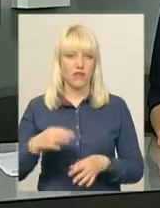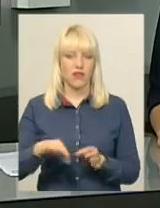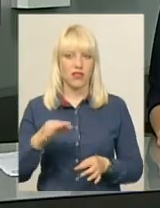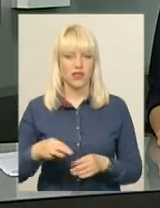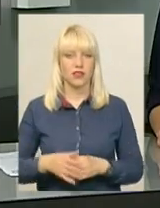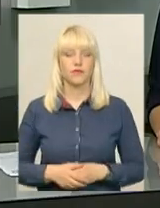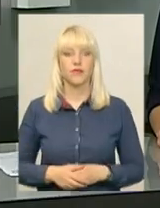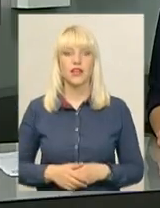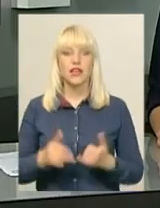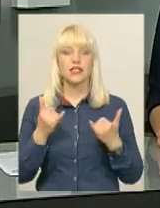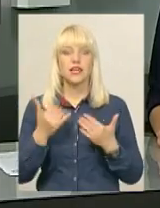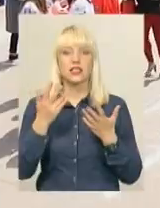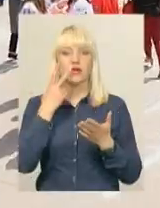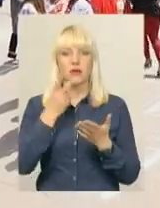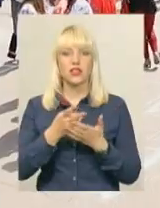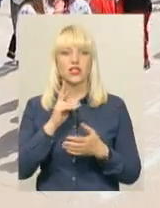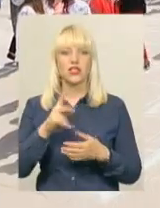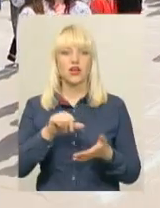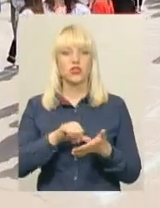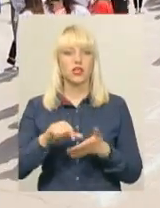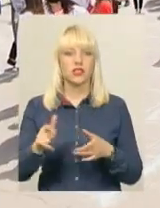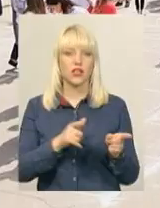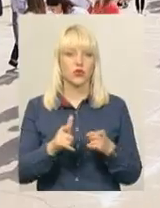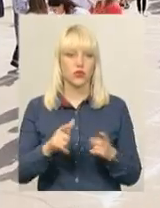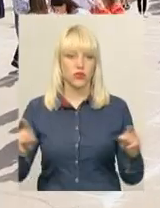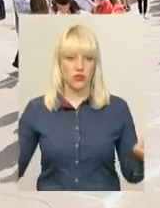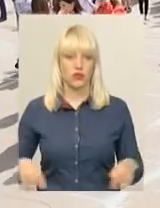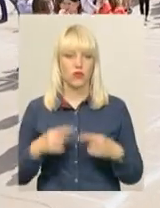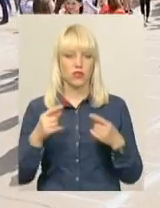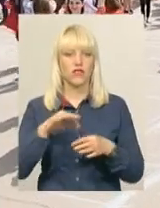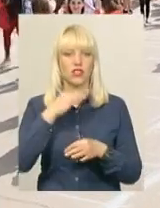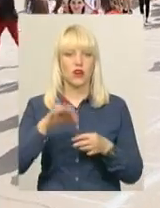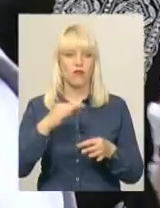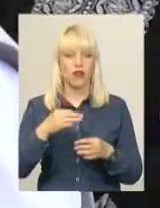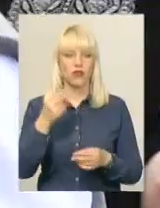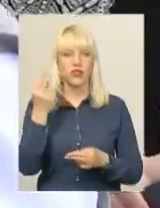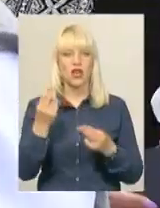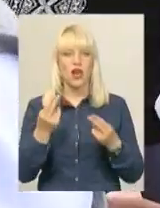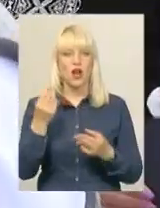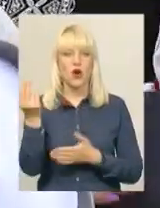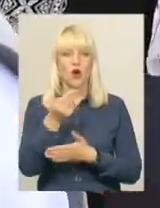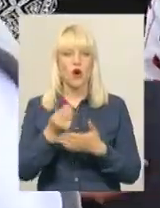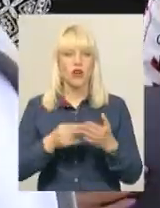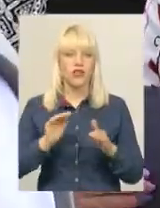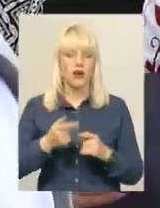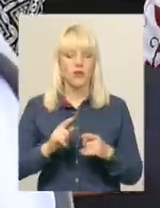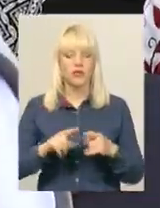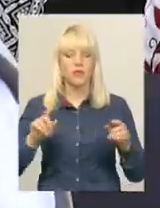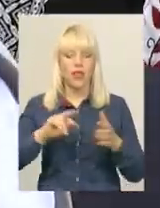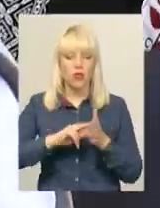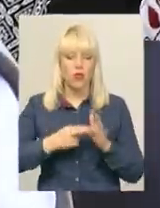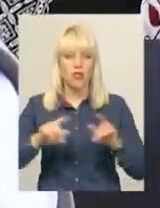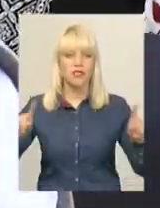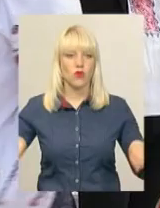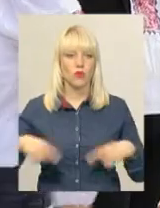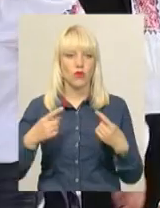Зараз ви бачите, як учасники готуються відтворити вишиванковий орнамент. Організатори флешмоби планували сформувати карту